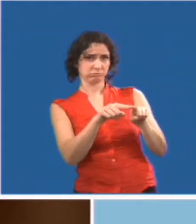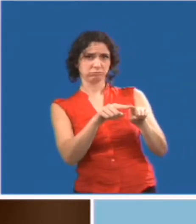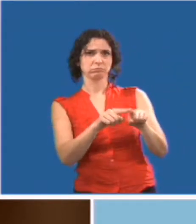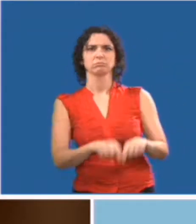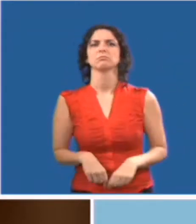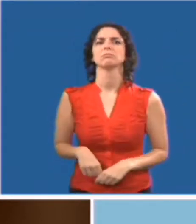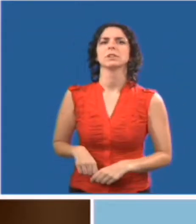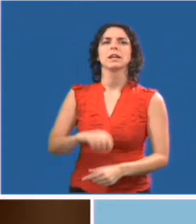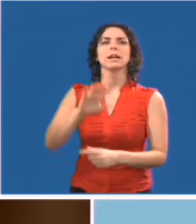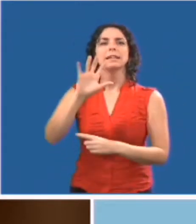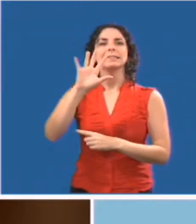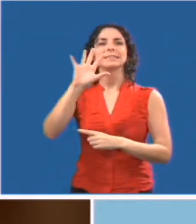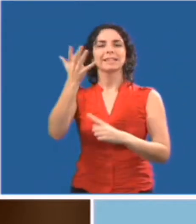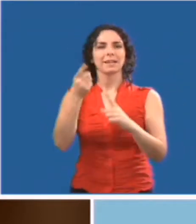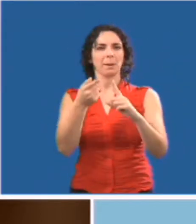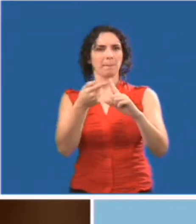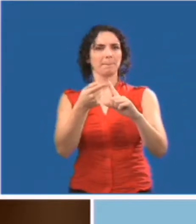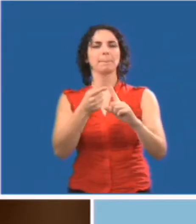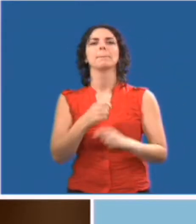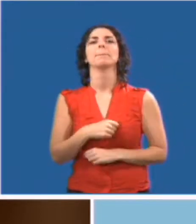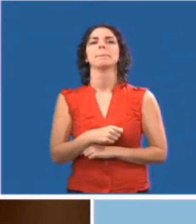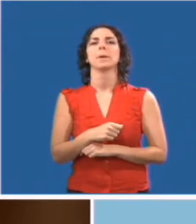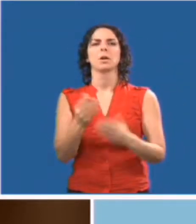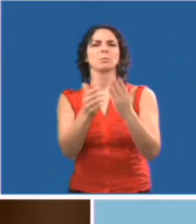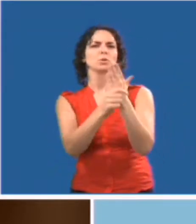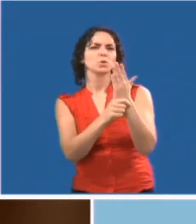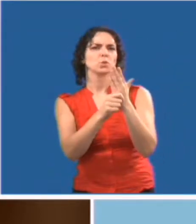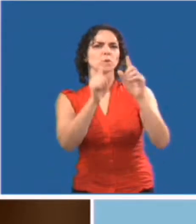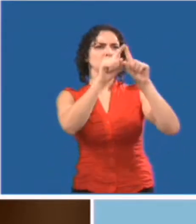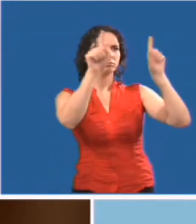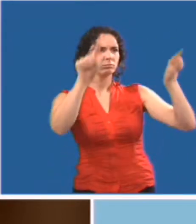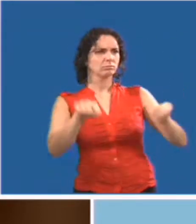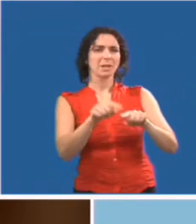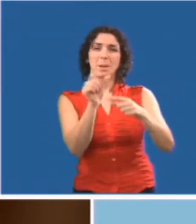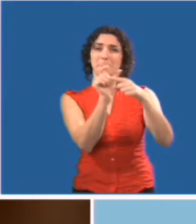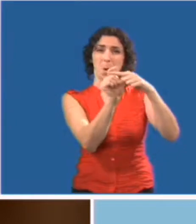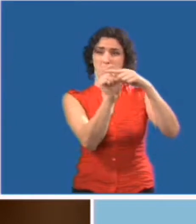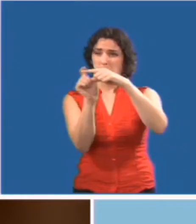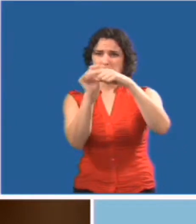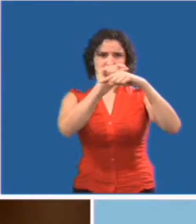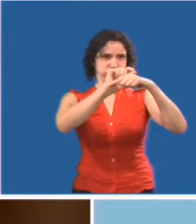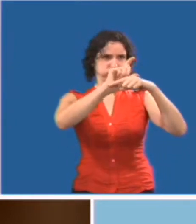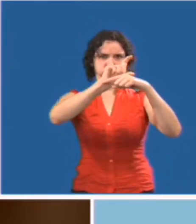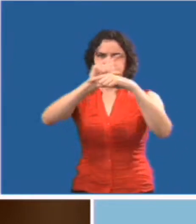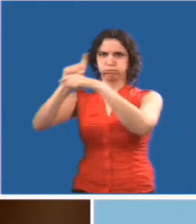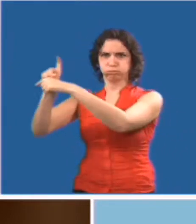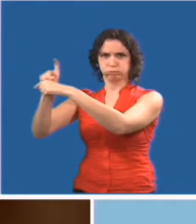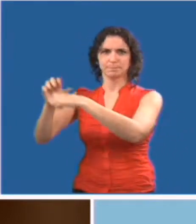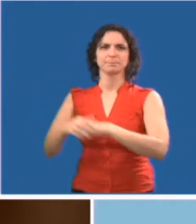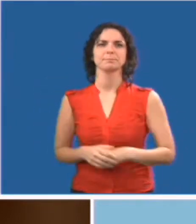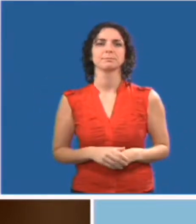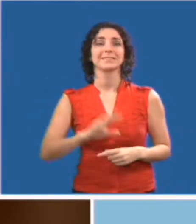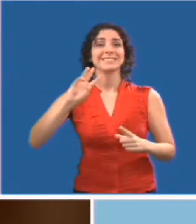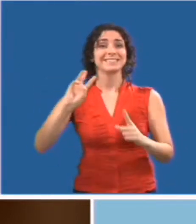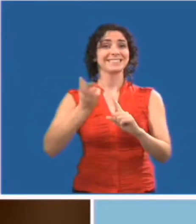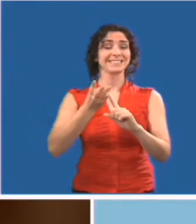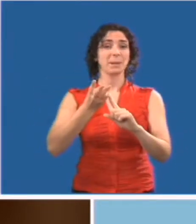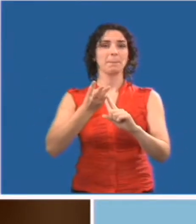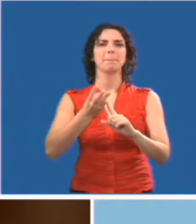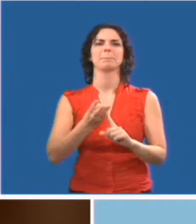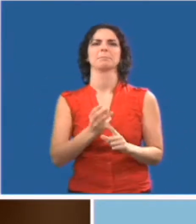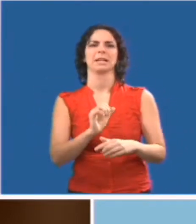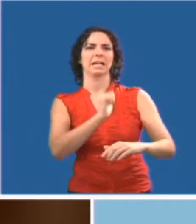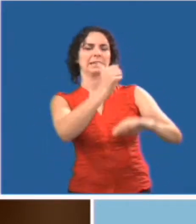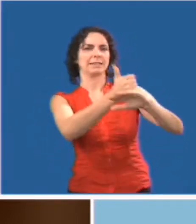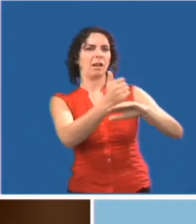texte sur le programme et les panneaux Système de son Mesures à prendre pour